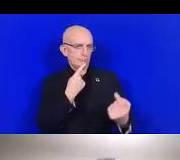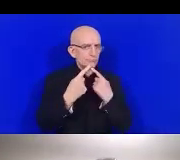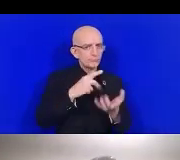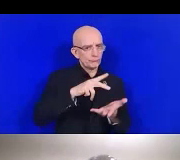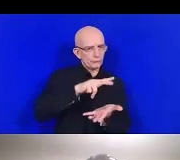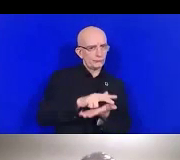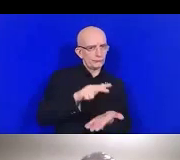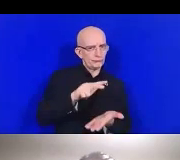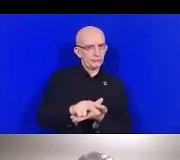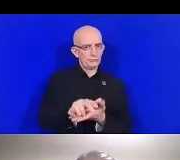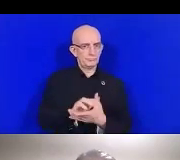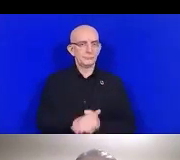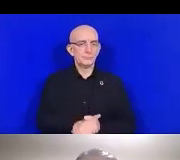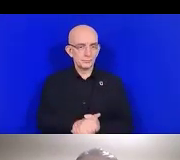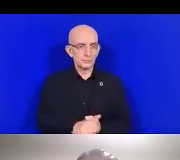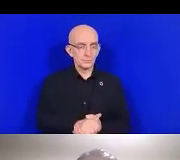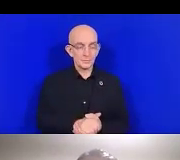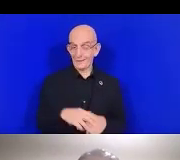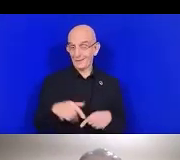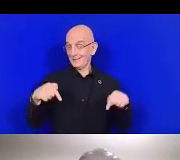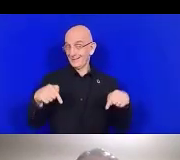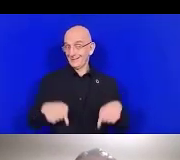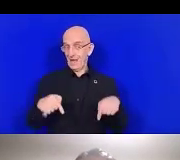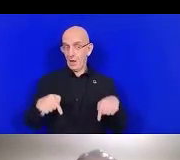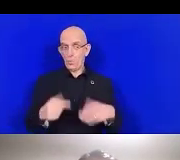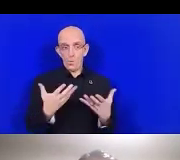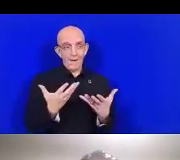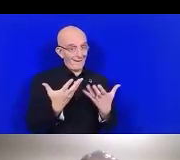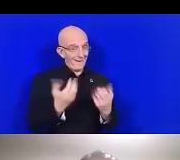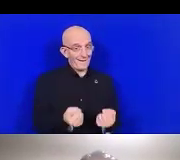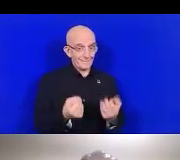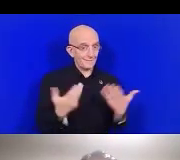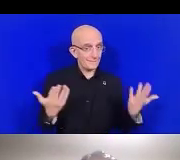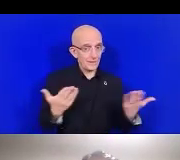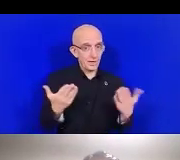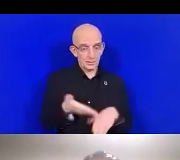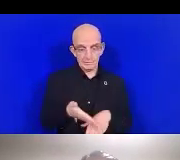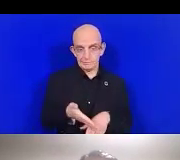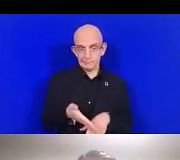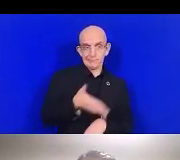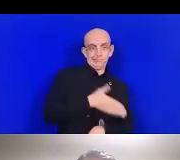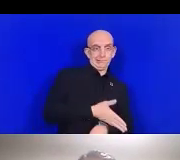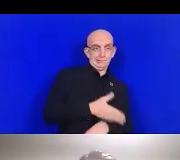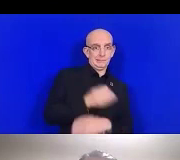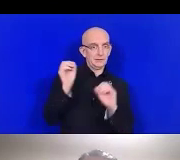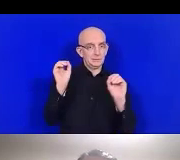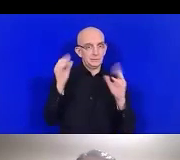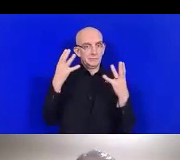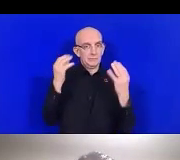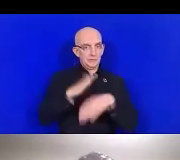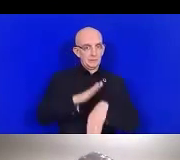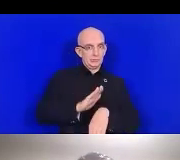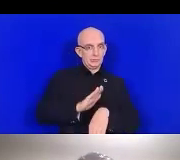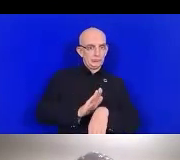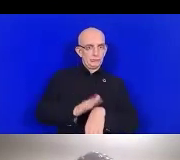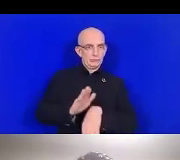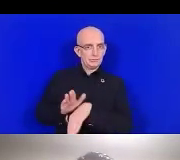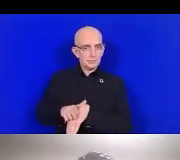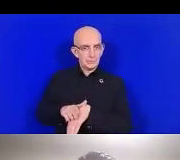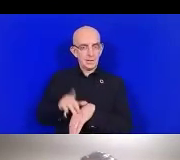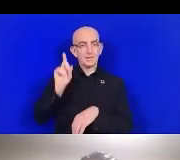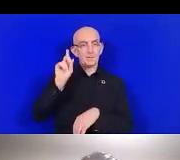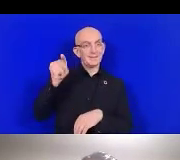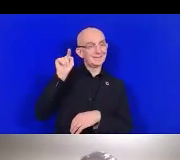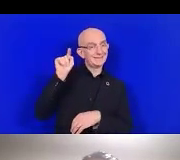s'attarde non seulement sur la technologie, mais aussi sur la communication. Nous pouvons donc nous